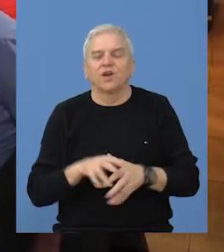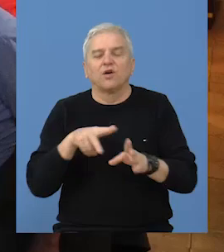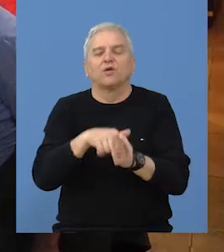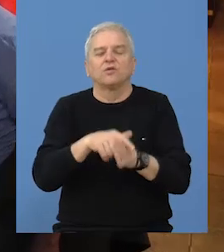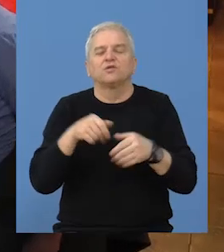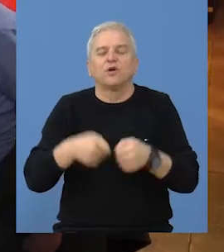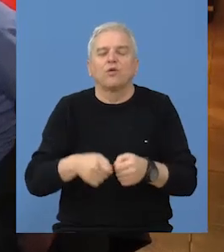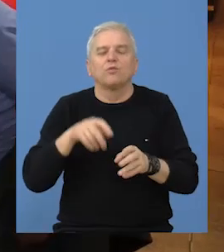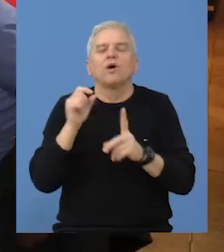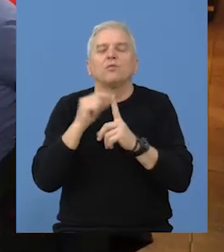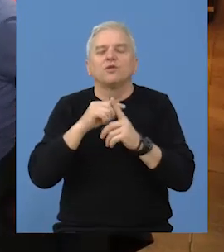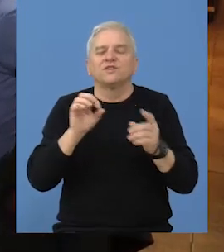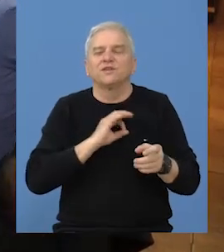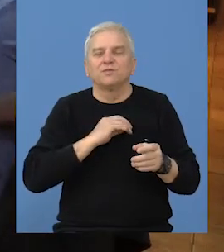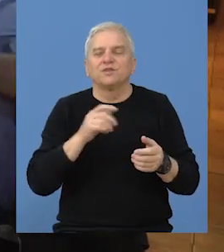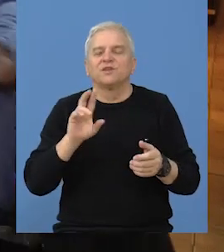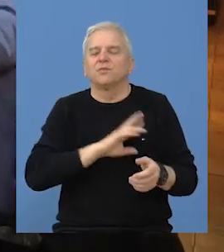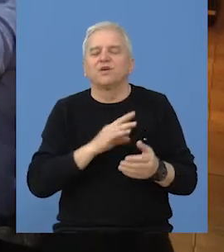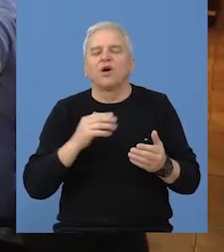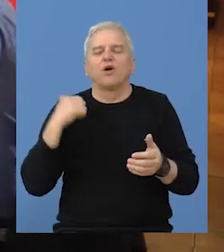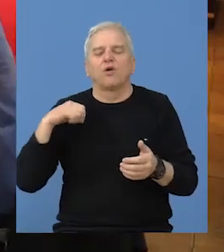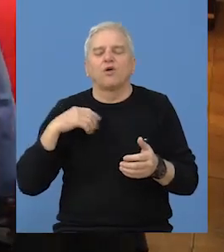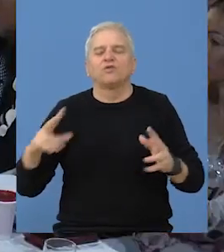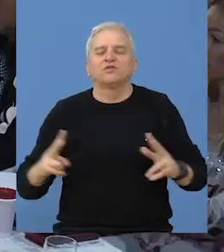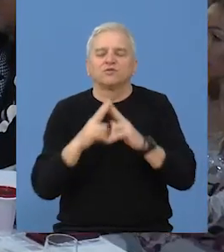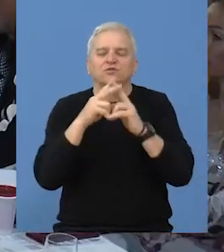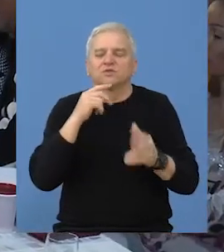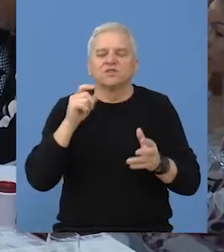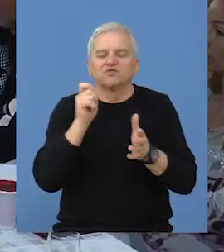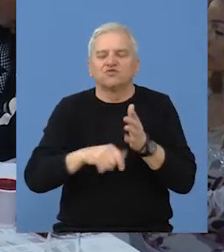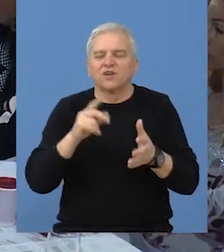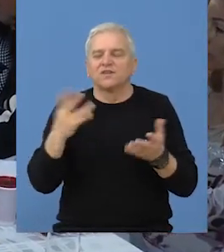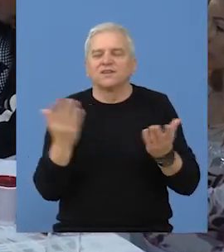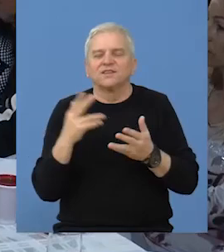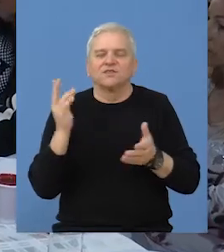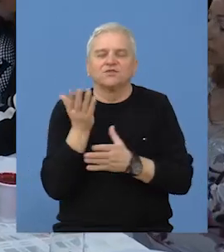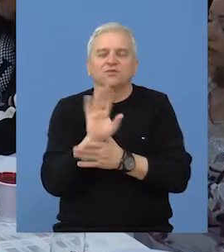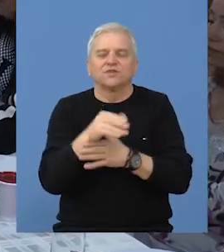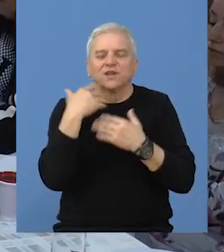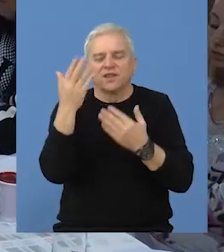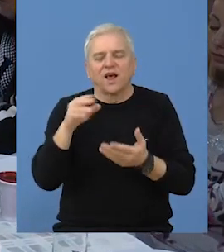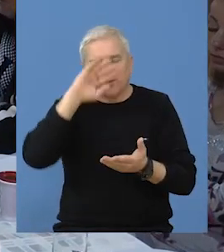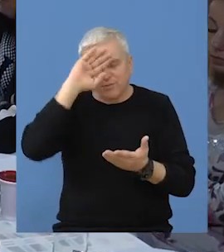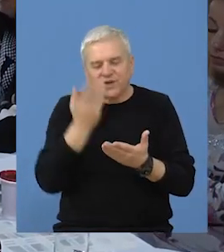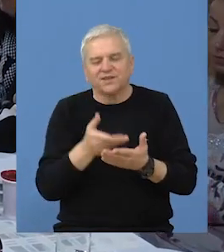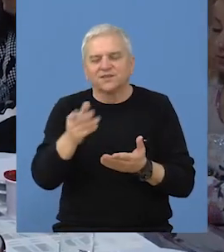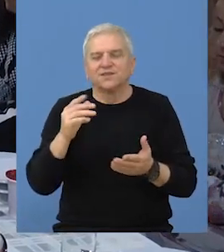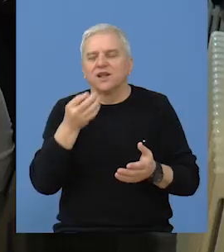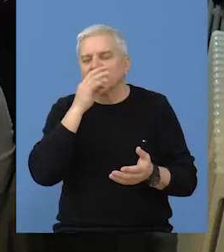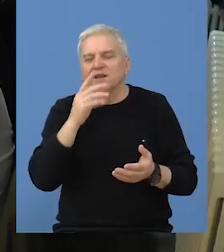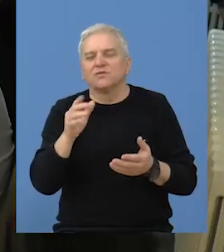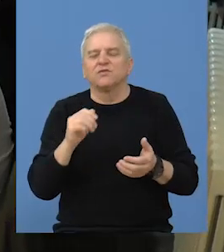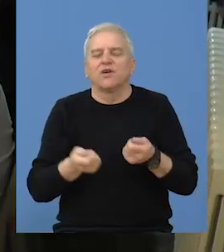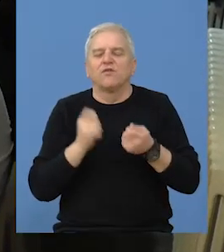Konjički klub Otisje Bečeja održao je godišnji skup svojih članova gde su tradicionalno dodeljena priznanja